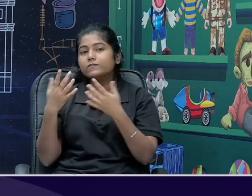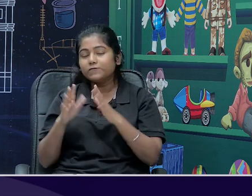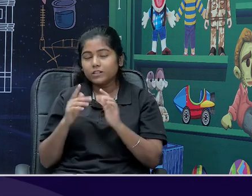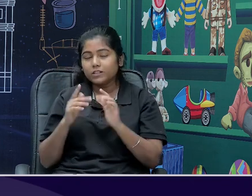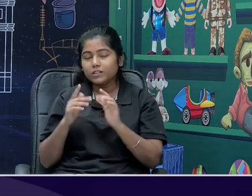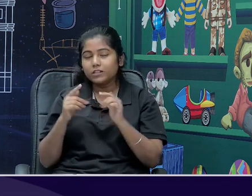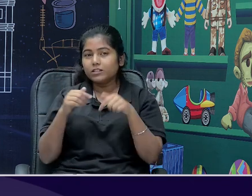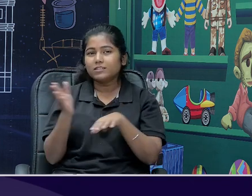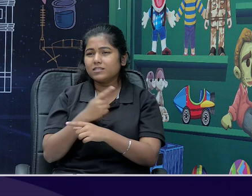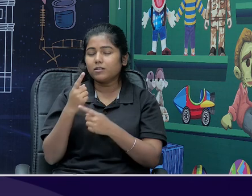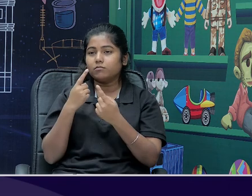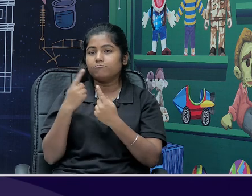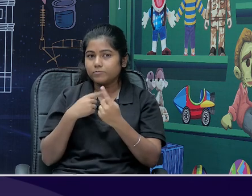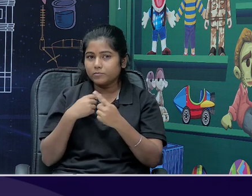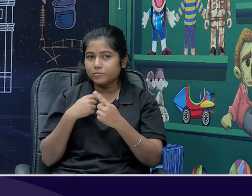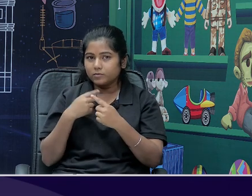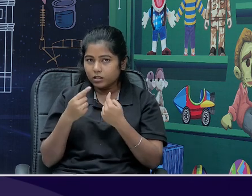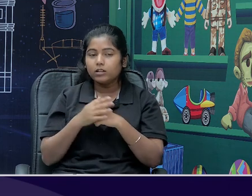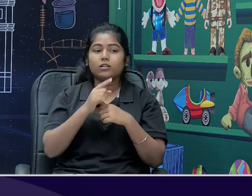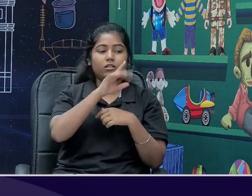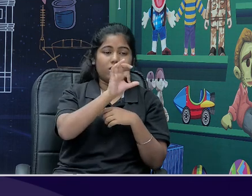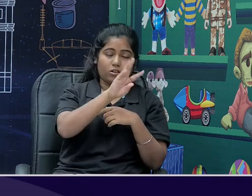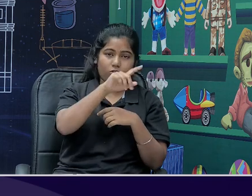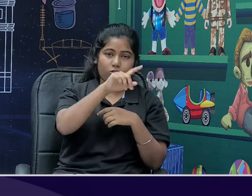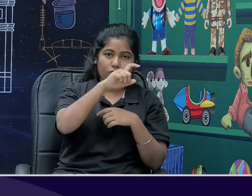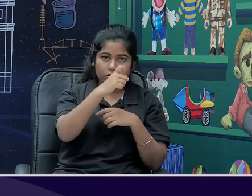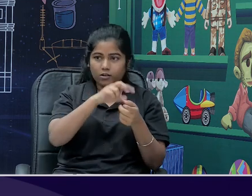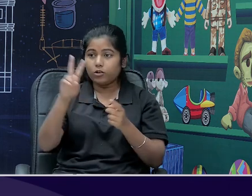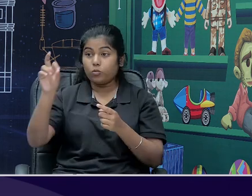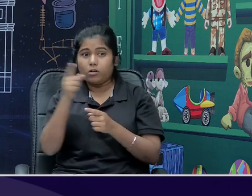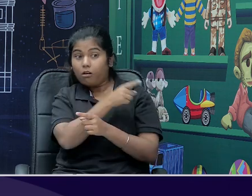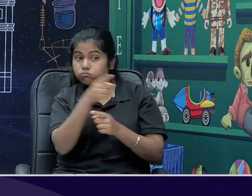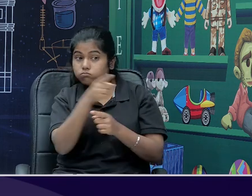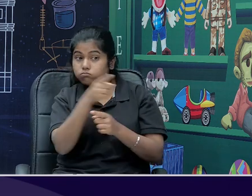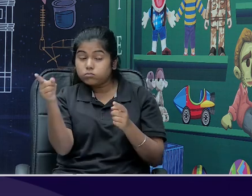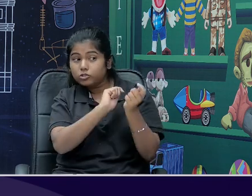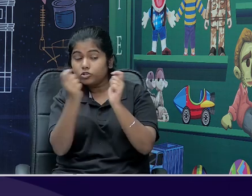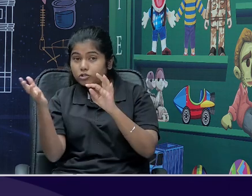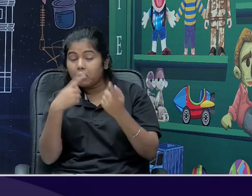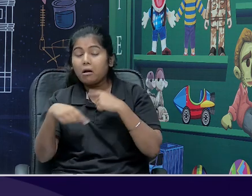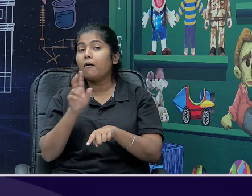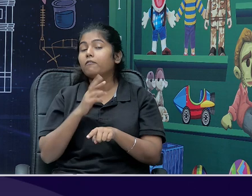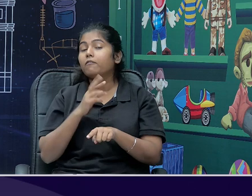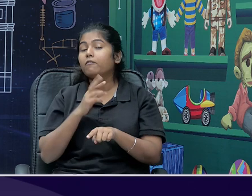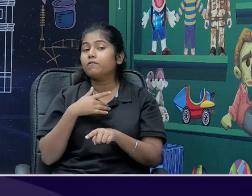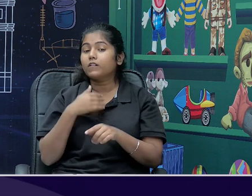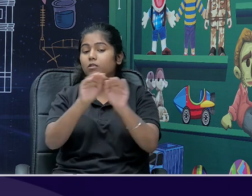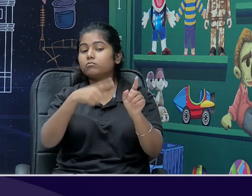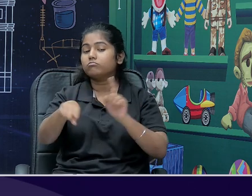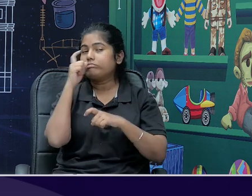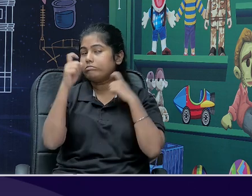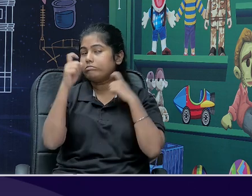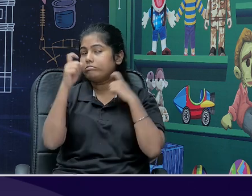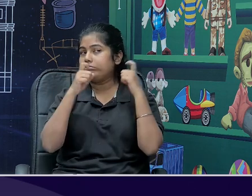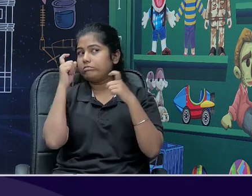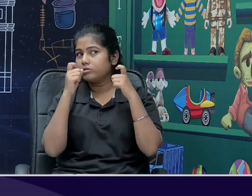जैसे आपने comparison बताया from 1947 to 2022 मुझे लगता है वो भी बच्चों के लिए खास कर एक सोचने का विशह